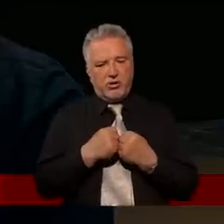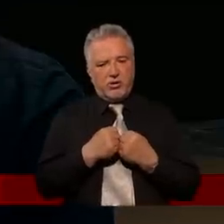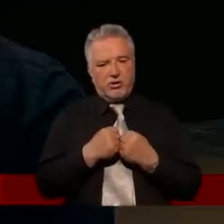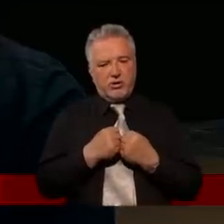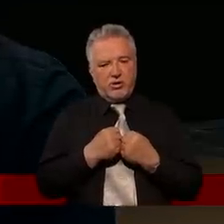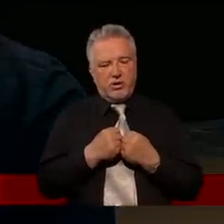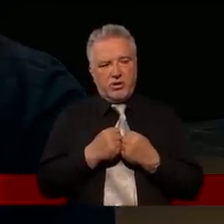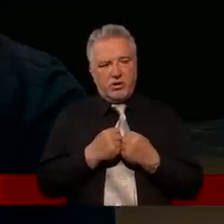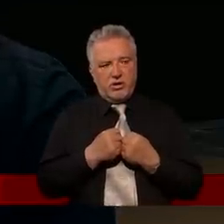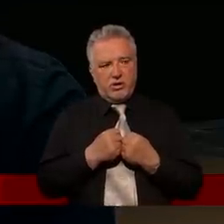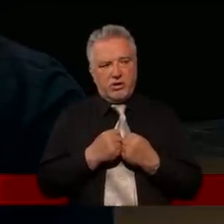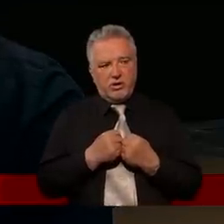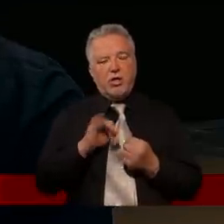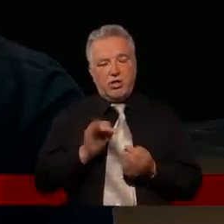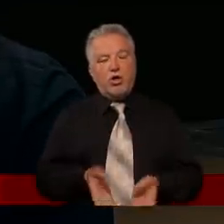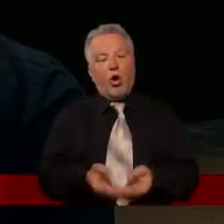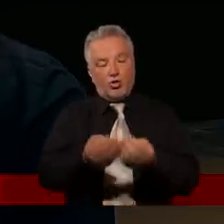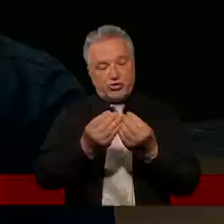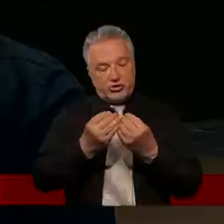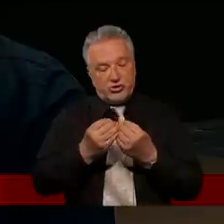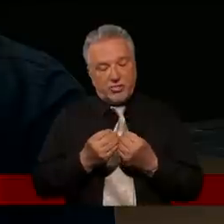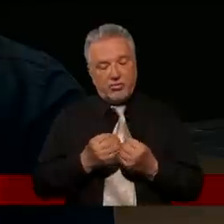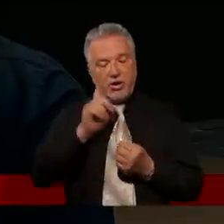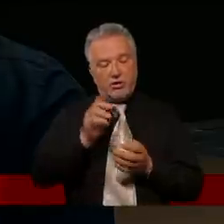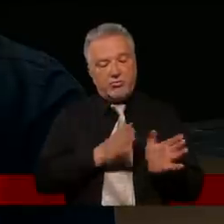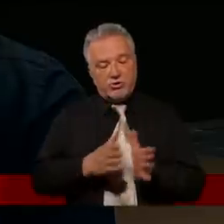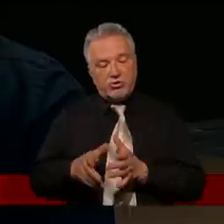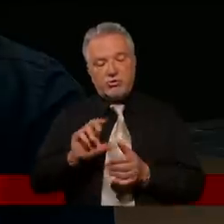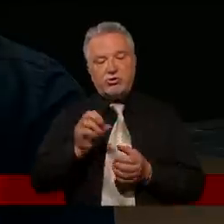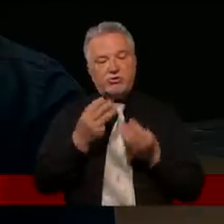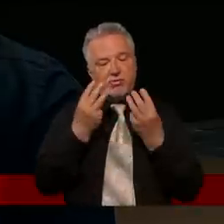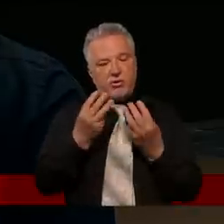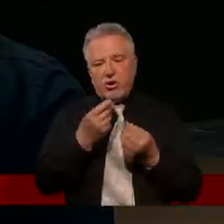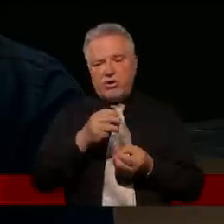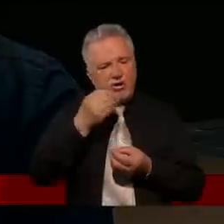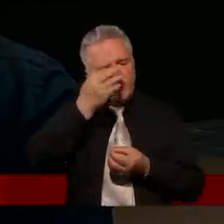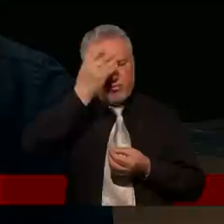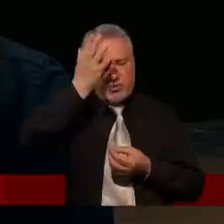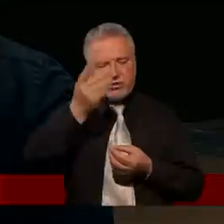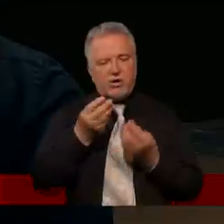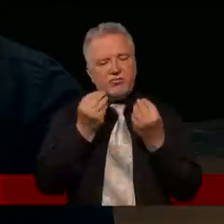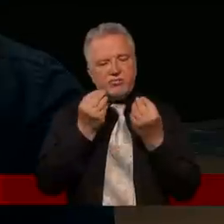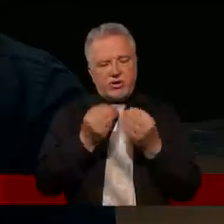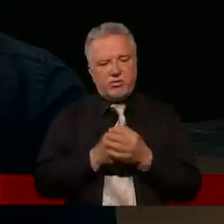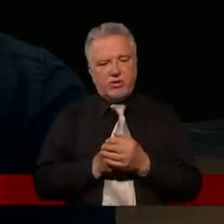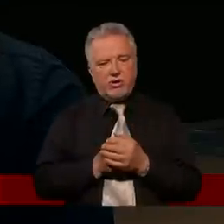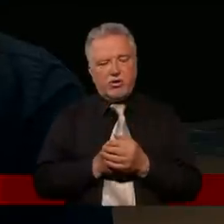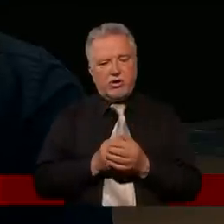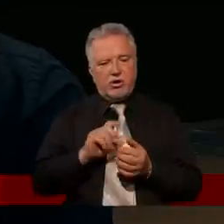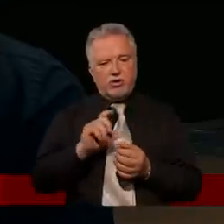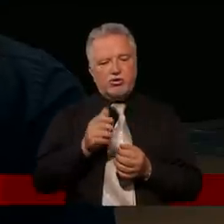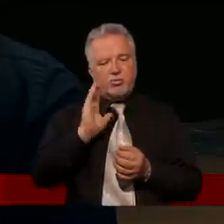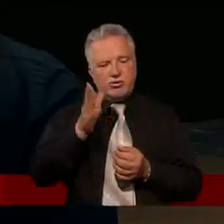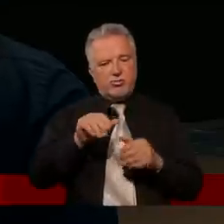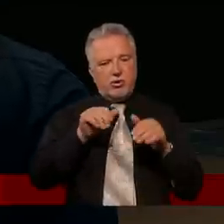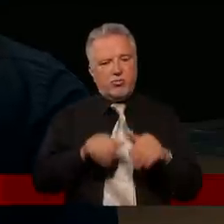otrzymamy. Bo Ty przygotowałeś coś wspaniałego, niewyobrażalnie wspaniałego, co